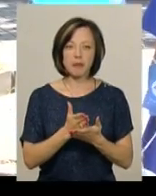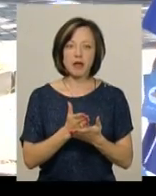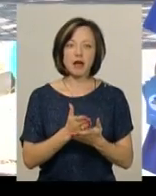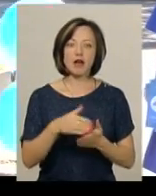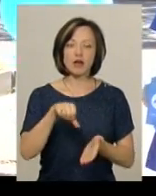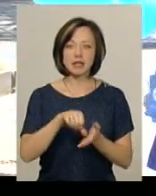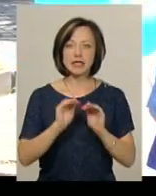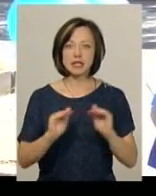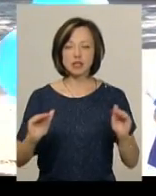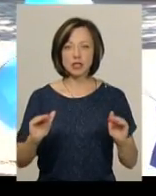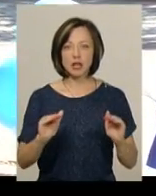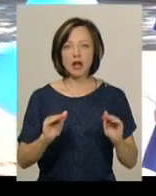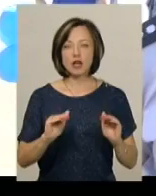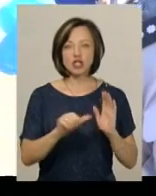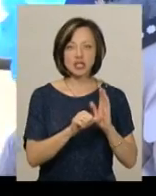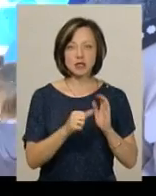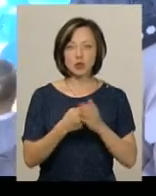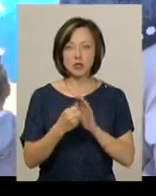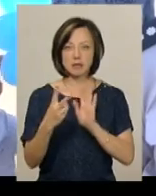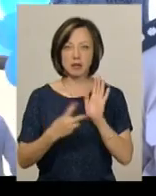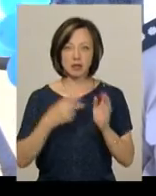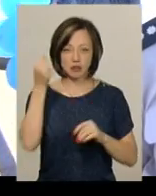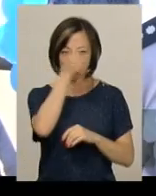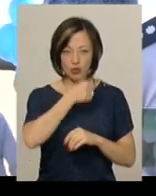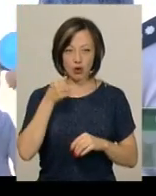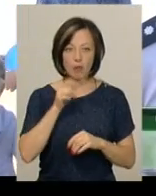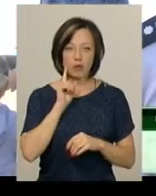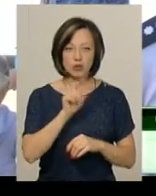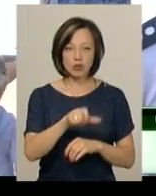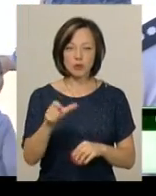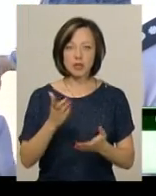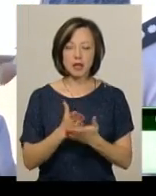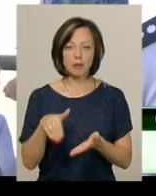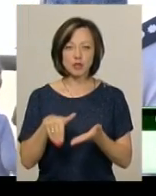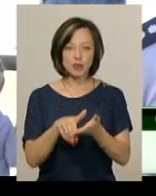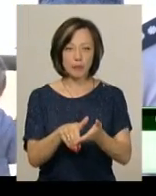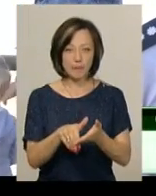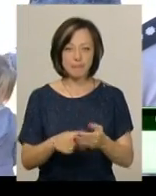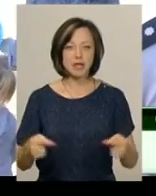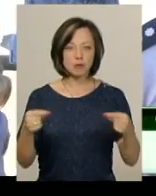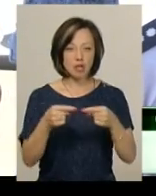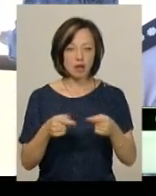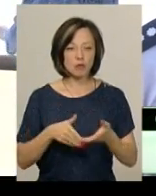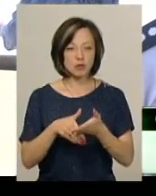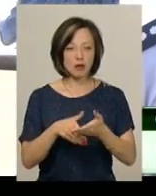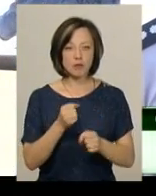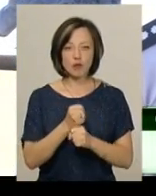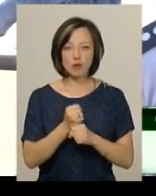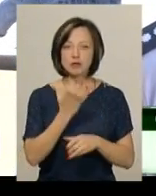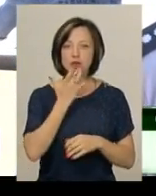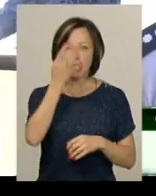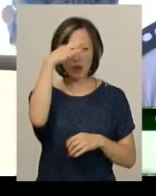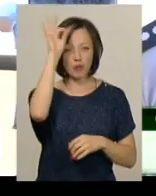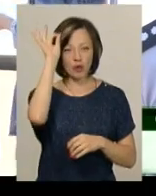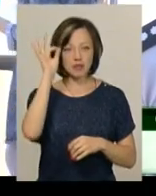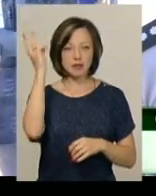– школярі віком від 6 до 17 років. Молоді люди, які є безпосередніми помічниками в роботі Національної